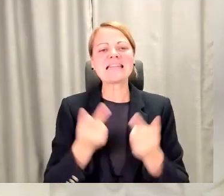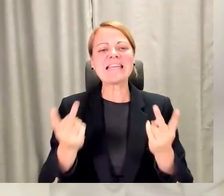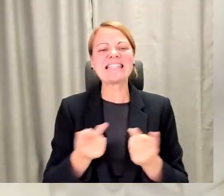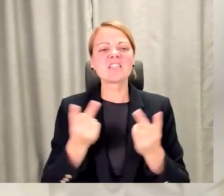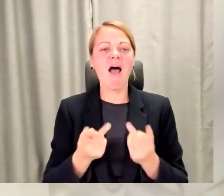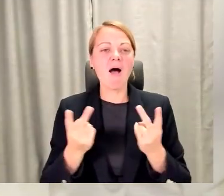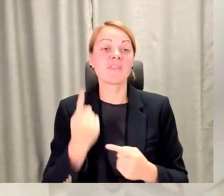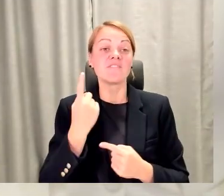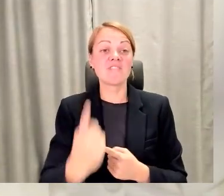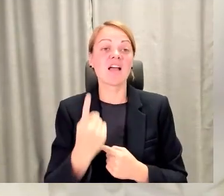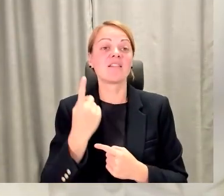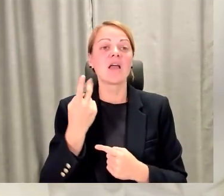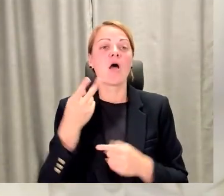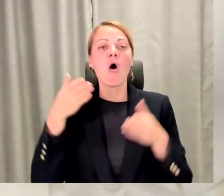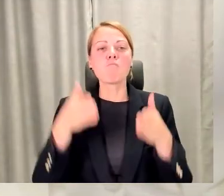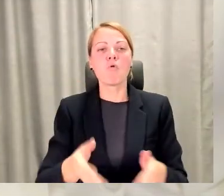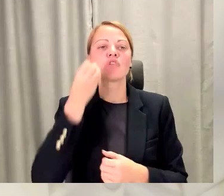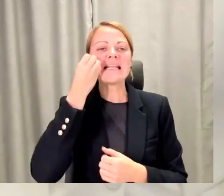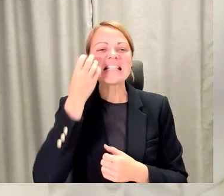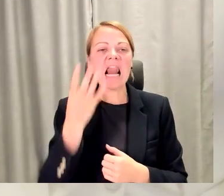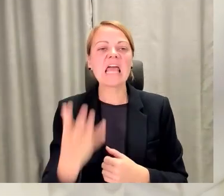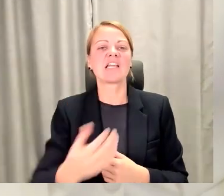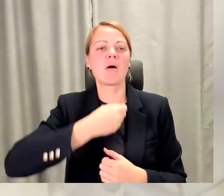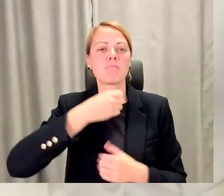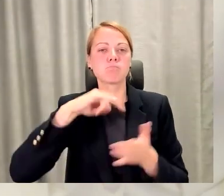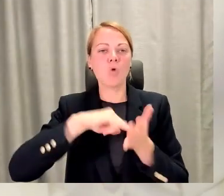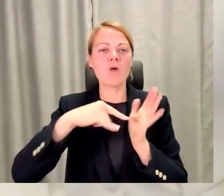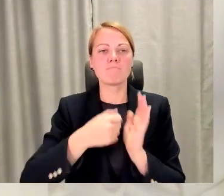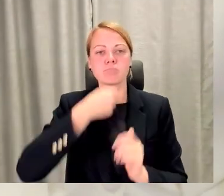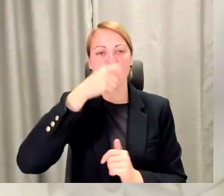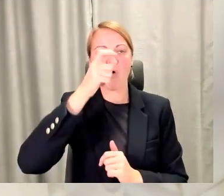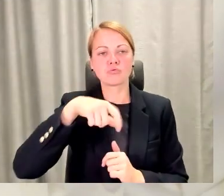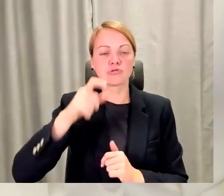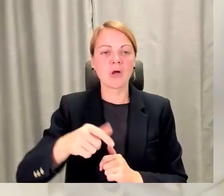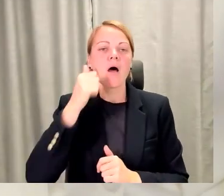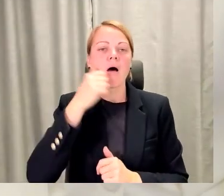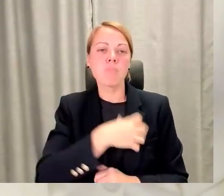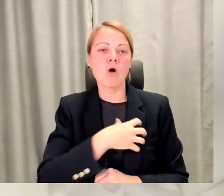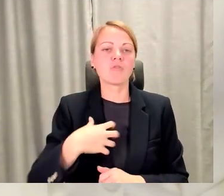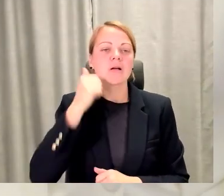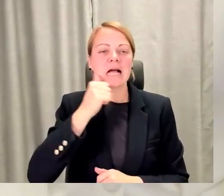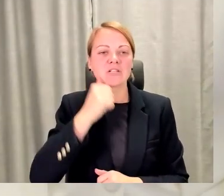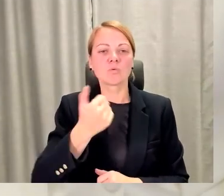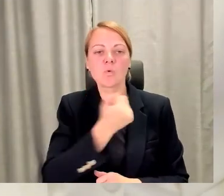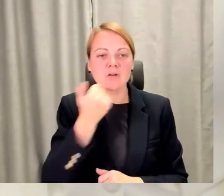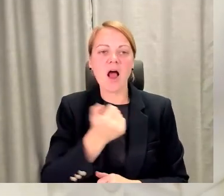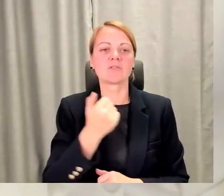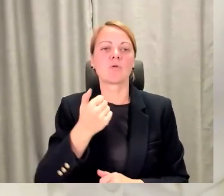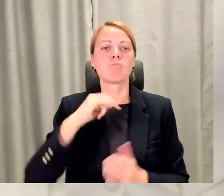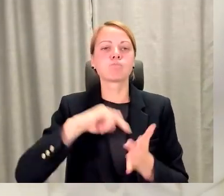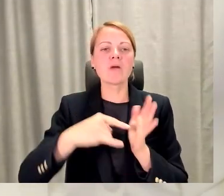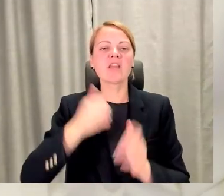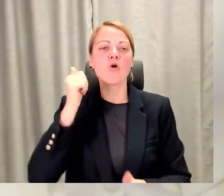mūža izglītības projekta pieaugušajiem. Un pašvaldība katru gadu izlaģina šādas te projekta konkurss. Un mums ir ļoti